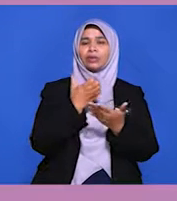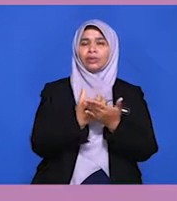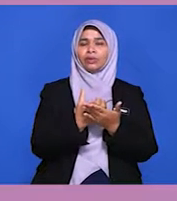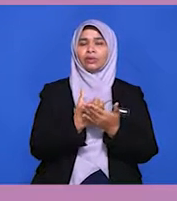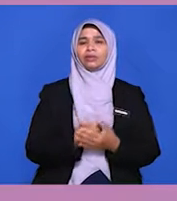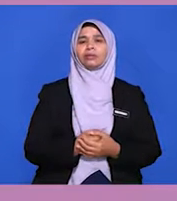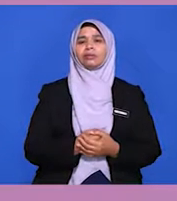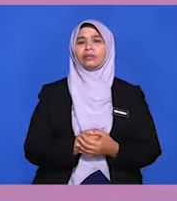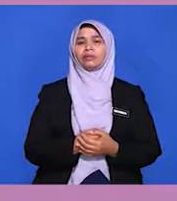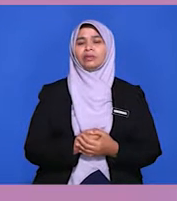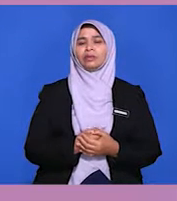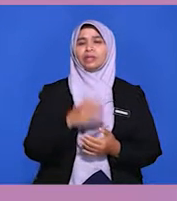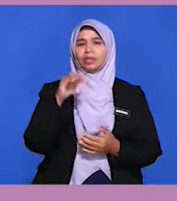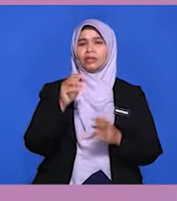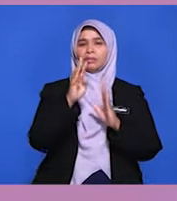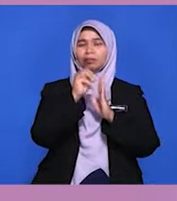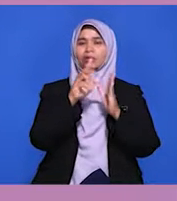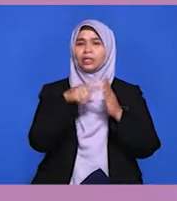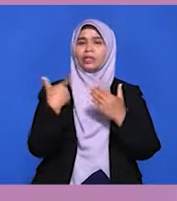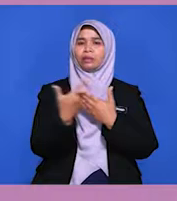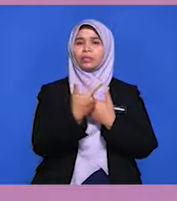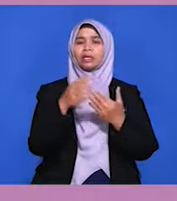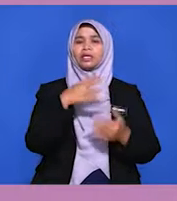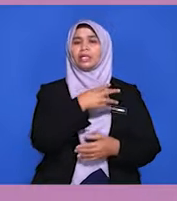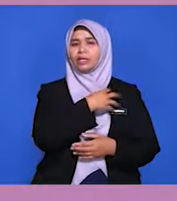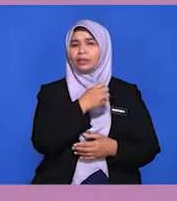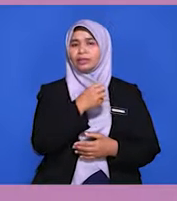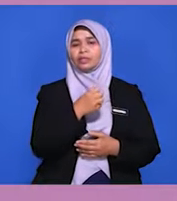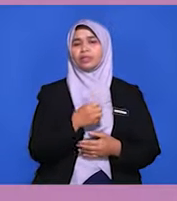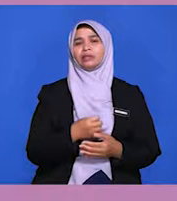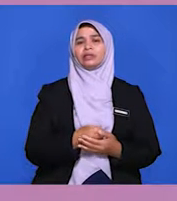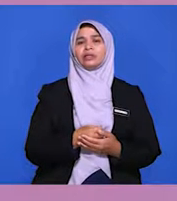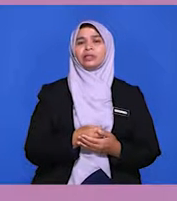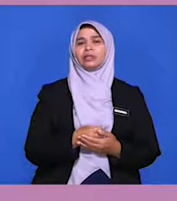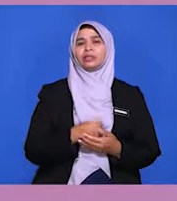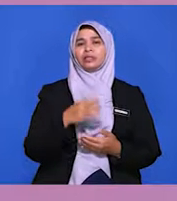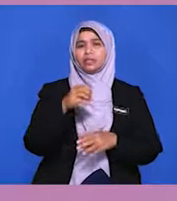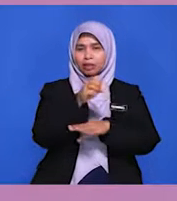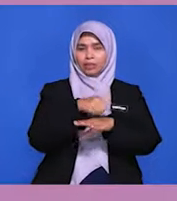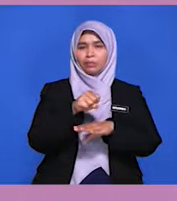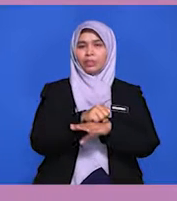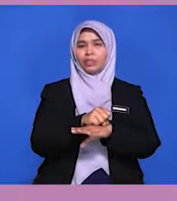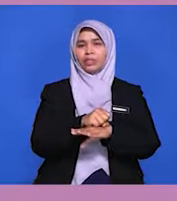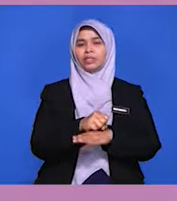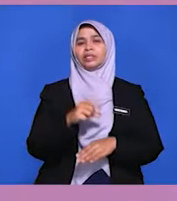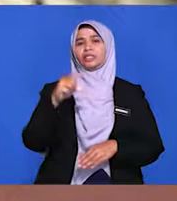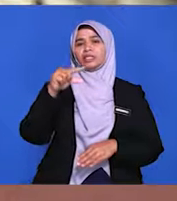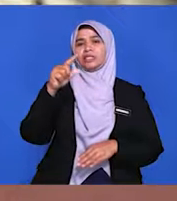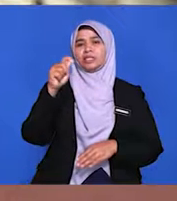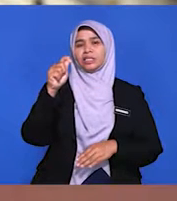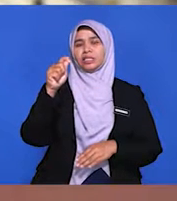IMSGT yang melibatkan Indonesia, I, M, Malaysia, S, Singapura. Jadi, GT